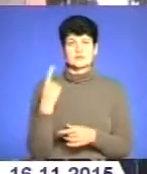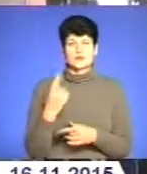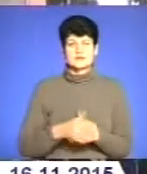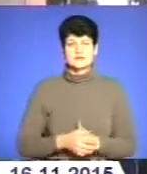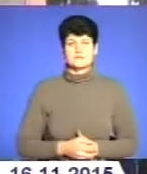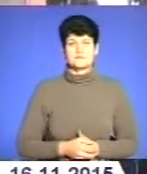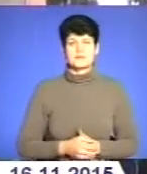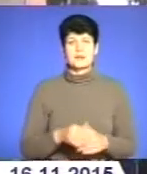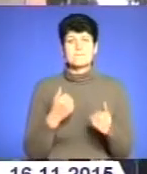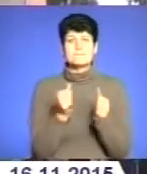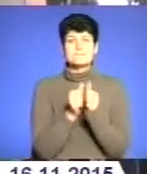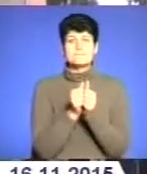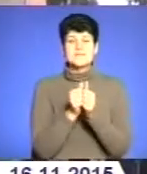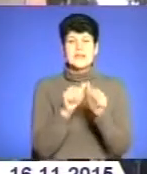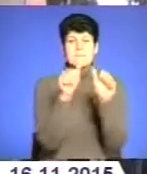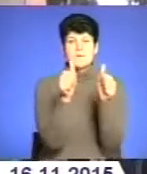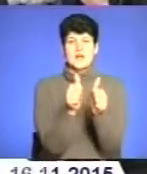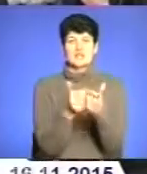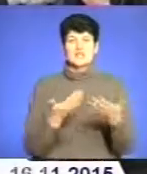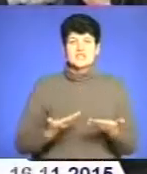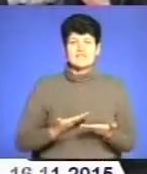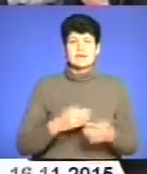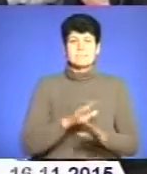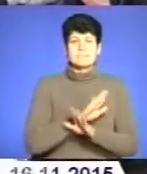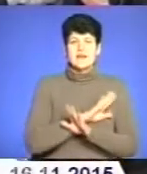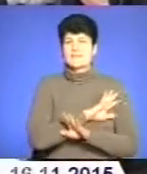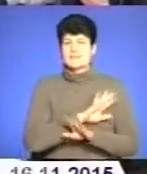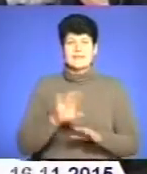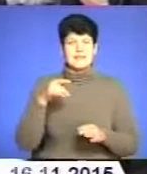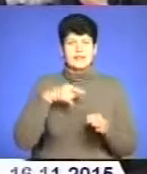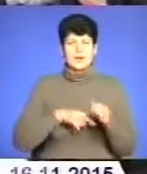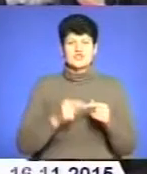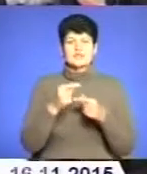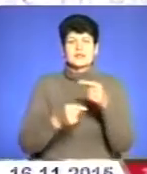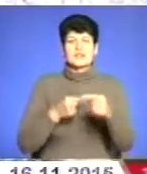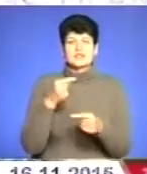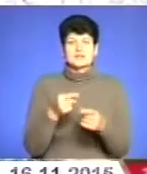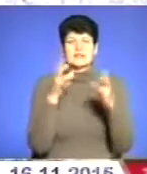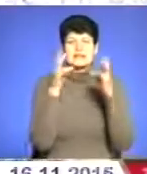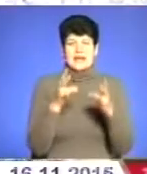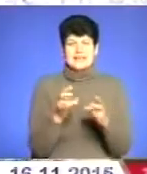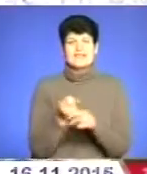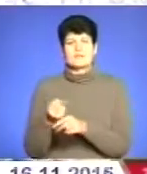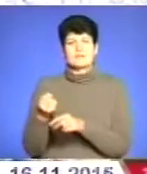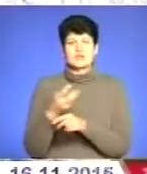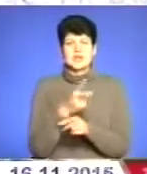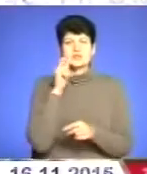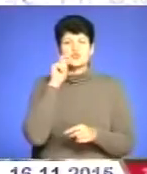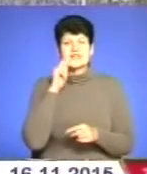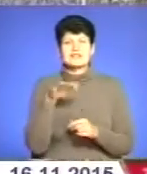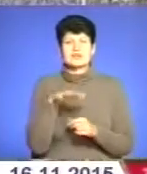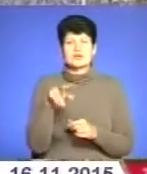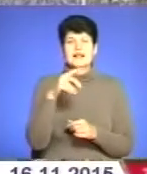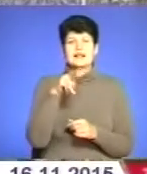Біля меморіалу живим і мертвим і ненародженим нащадкам в пам'ять трагедії депортації українців з території Лемківщини,